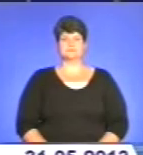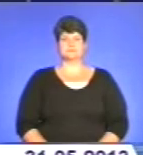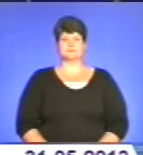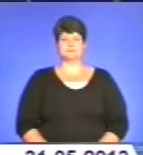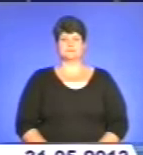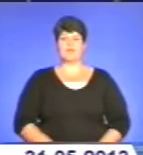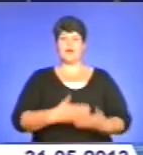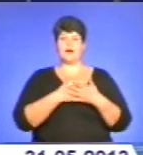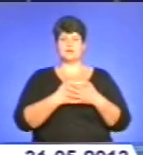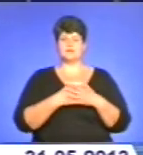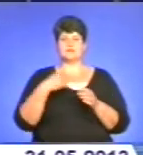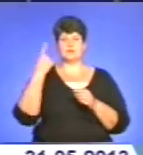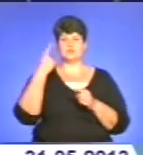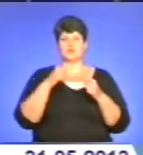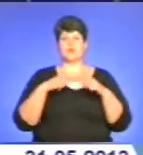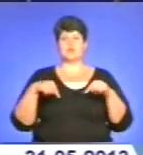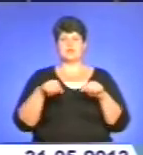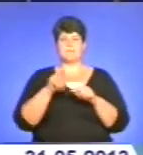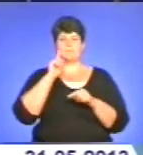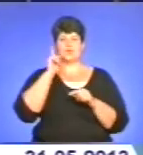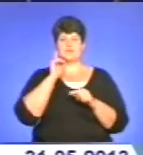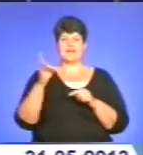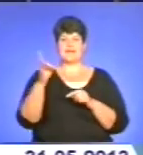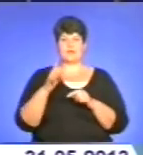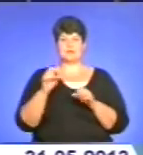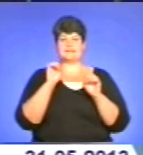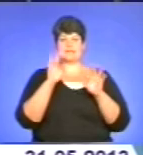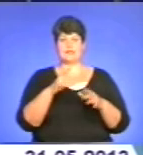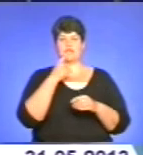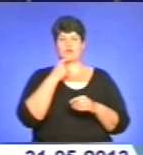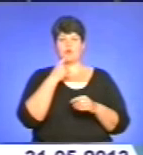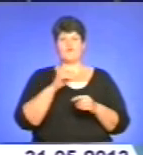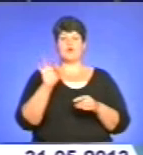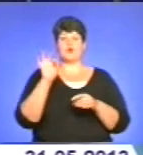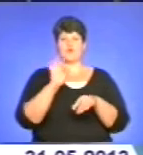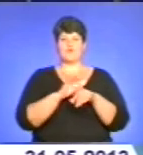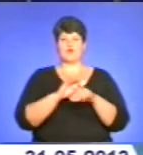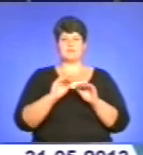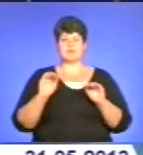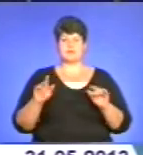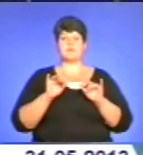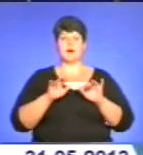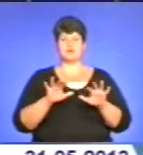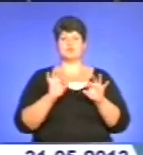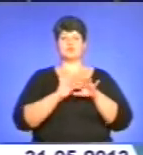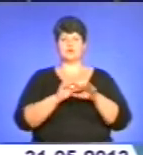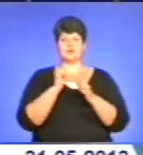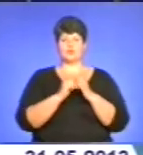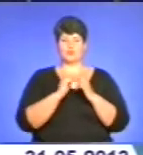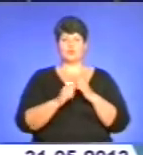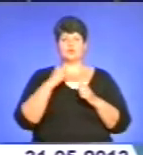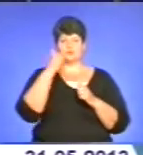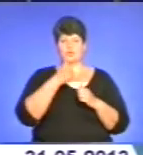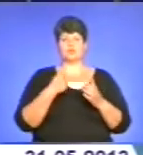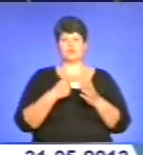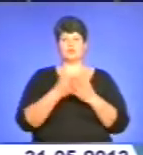Активісти обласної організації «Молоді регіони» здали кров хворим дітям. Акцію проводять щорічно до Дня захисту